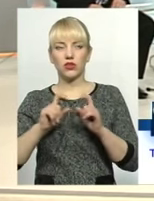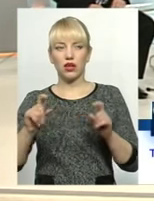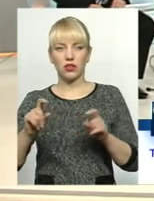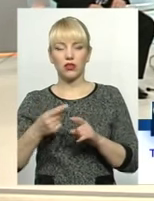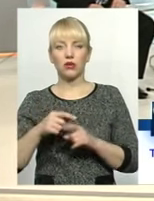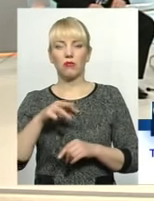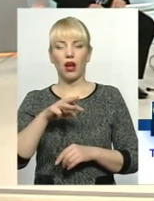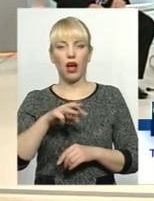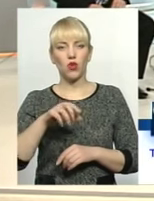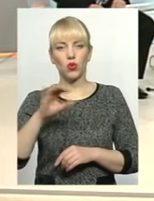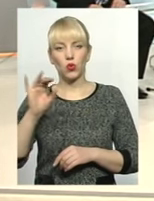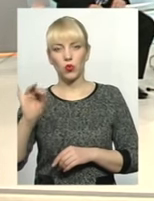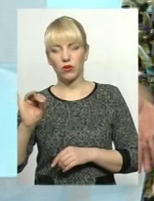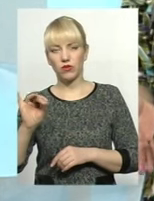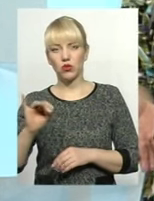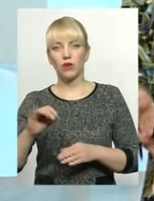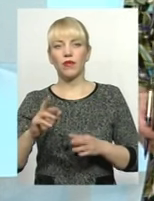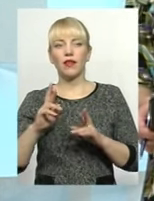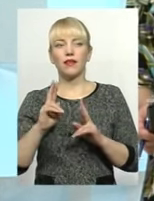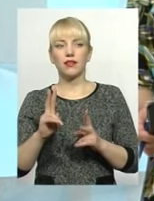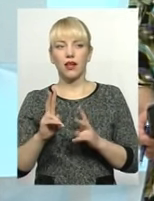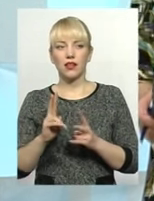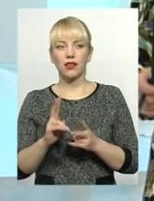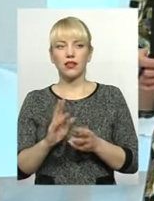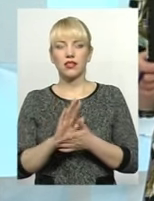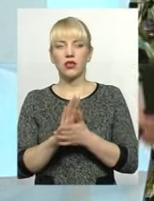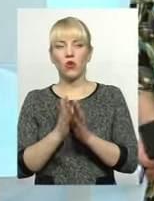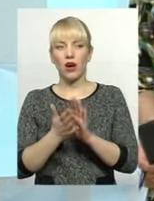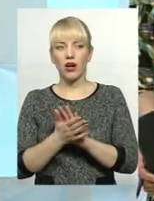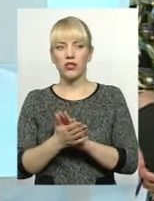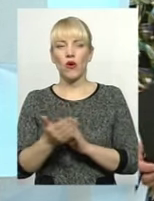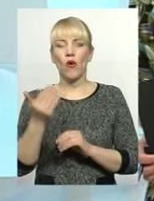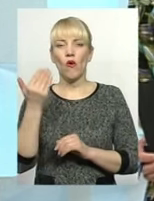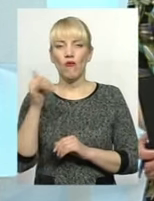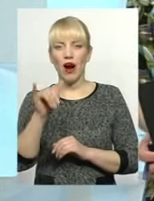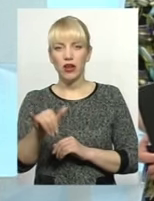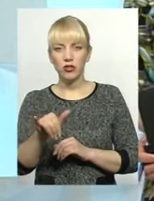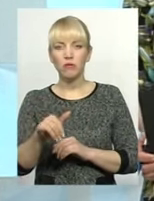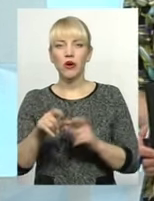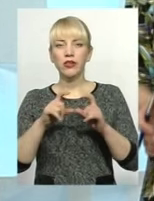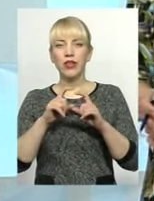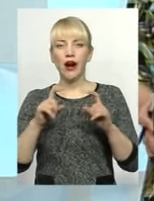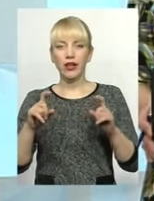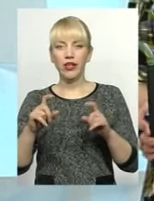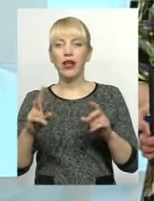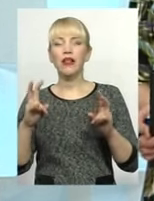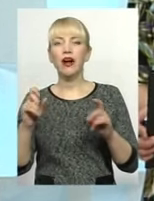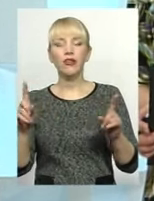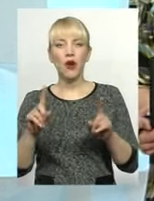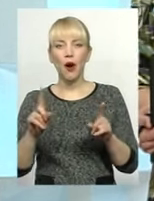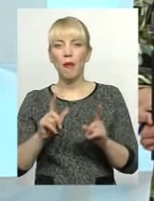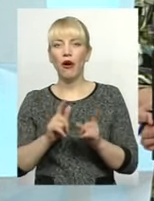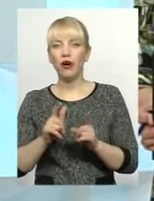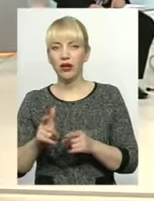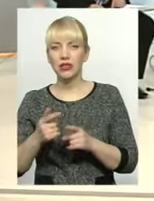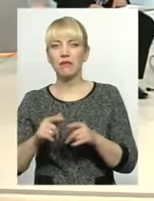Михайло Юрійовичу, як склалася ситуація безпосередньо в вашому закладі? На що погодилися